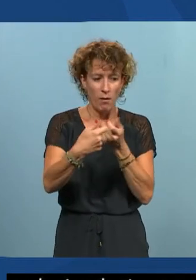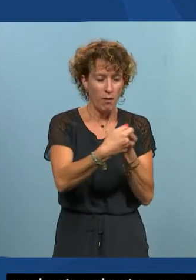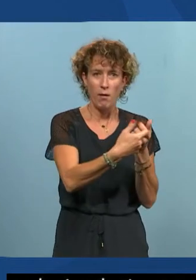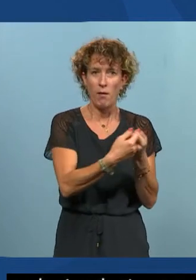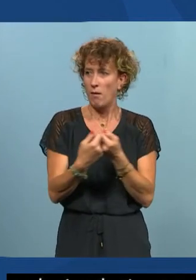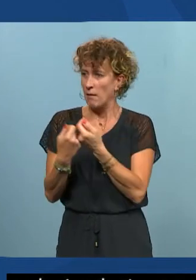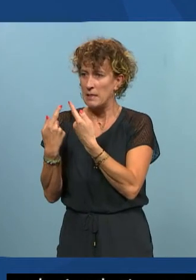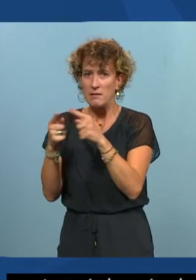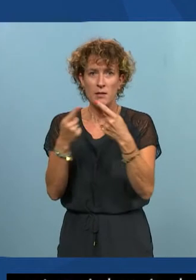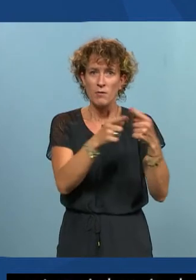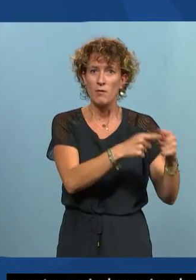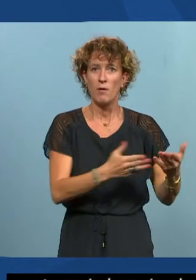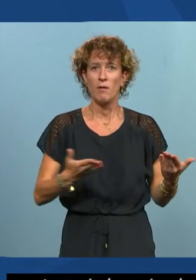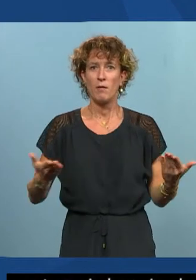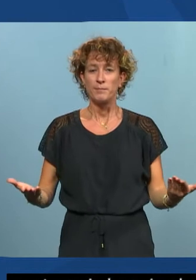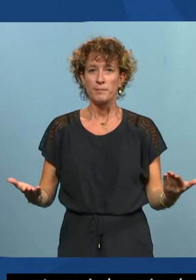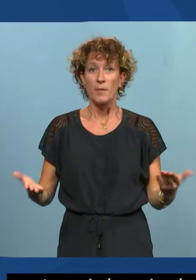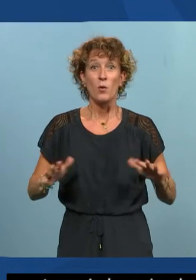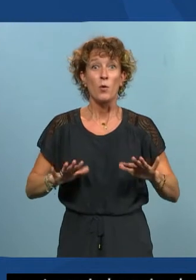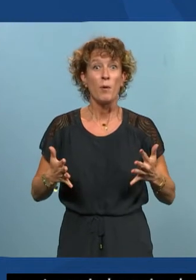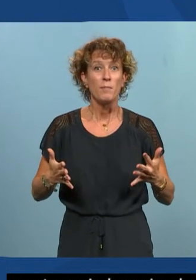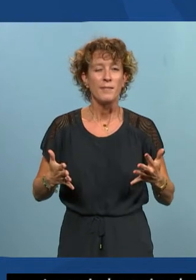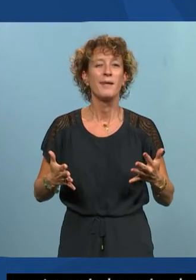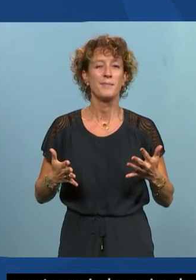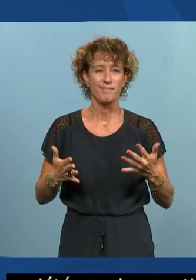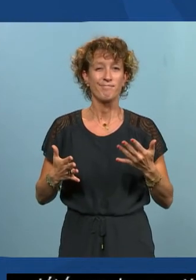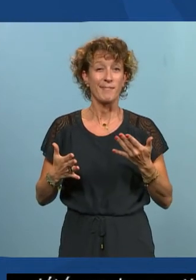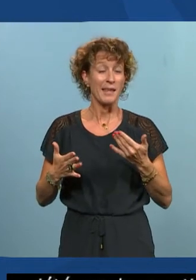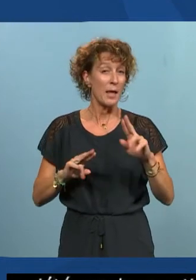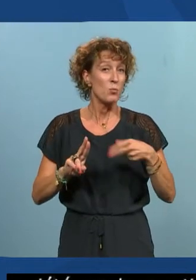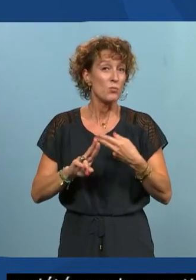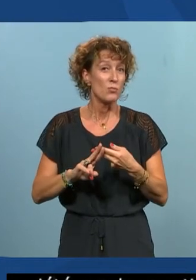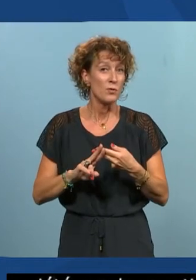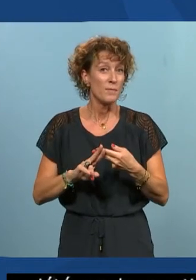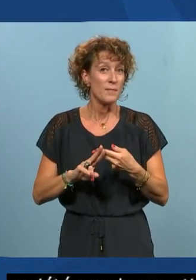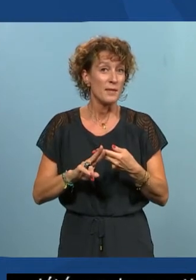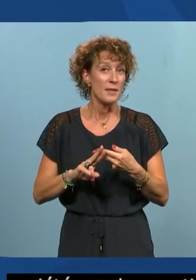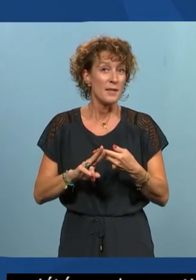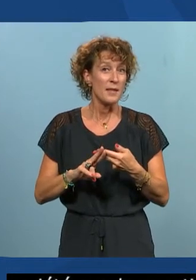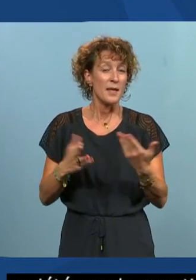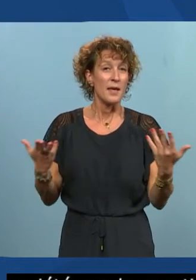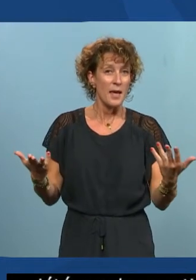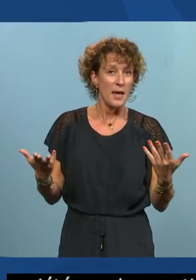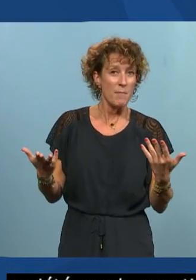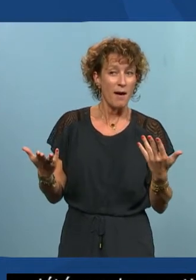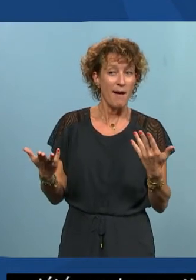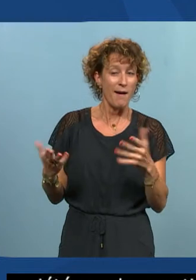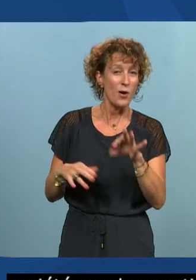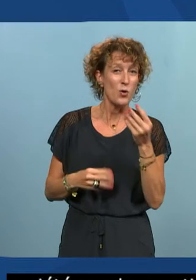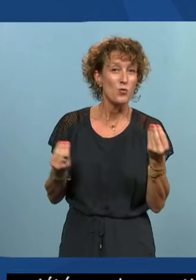spécifiques les unes des autres ? En réalité, la réponse elle se trouve dans quelque chose qui parfois fait peur